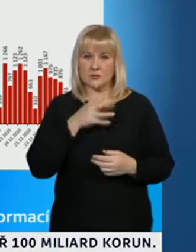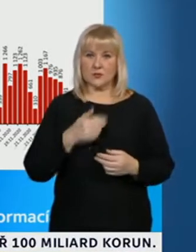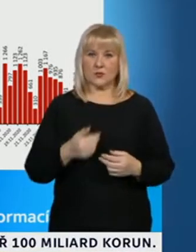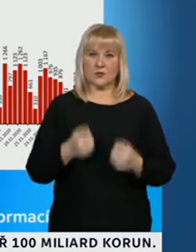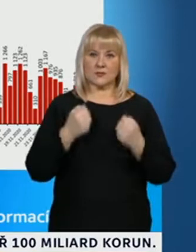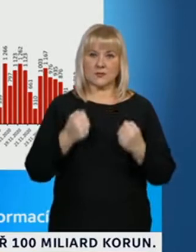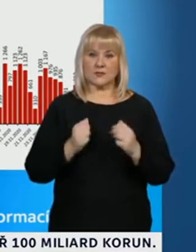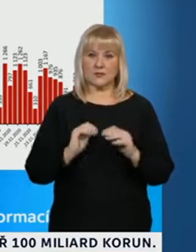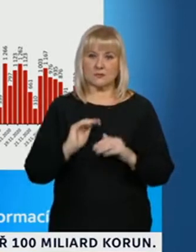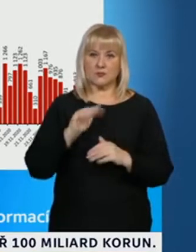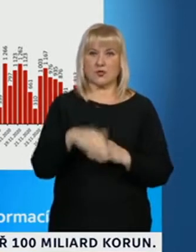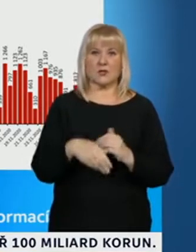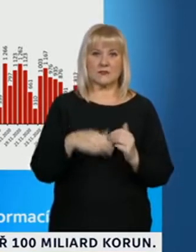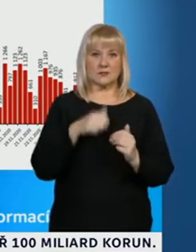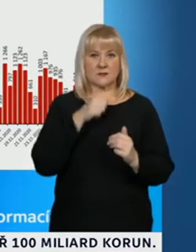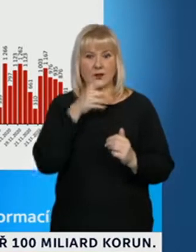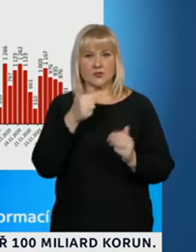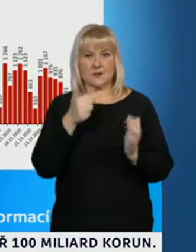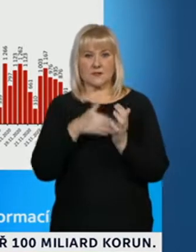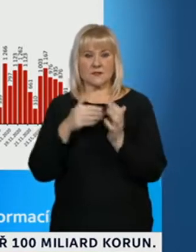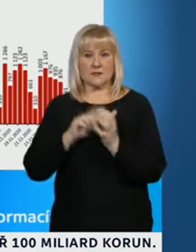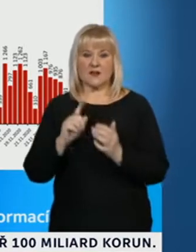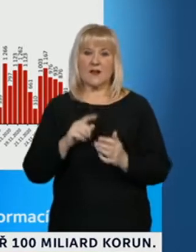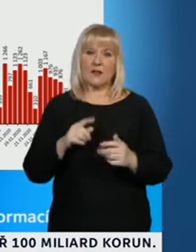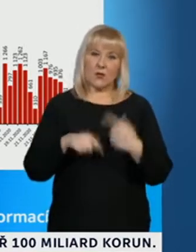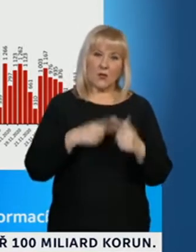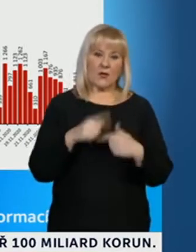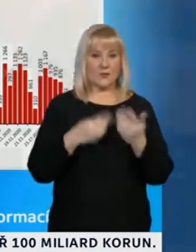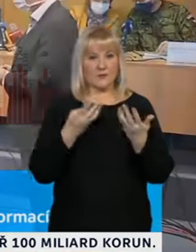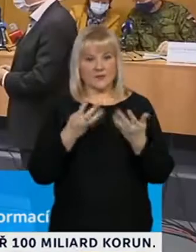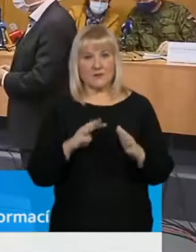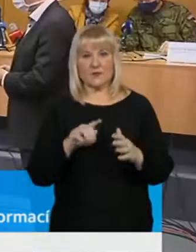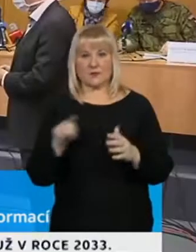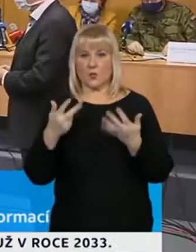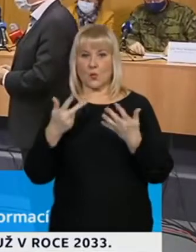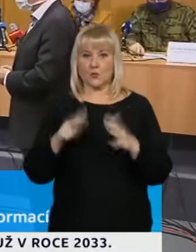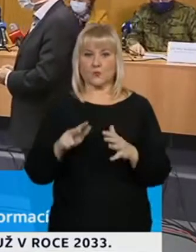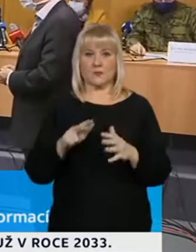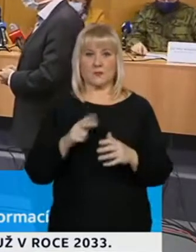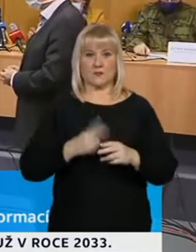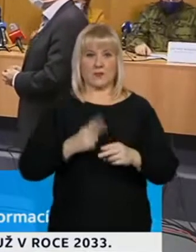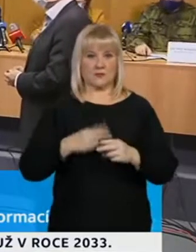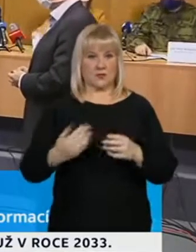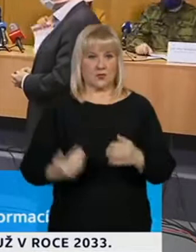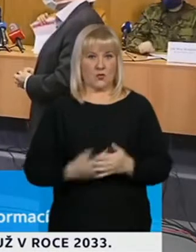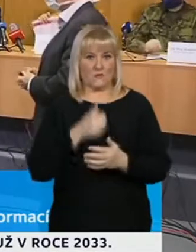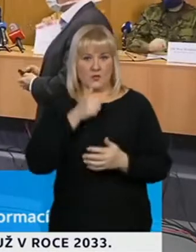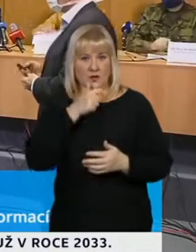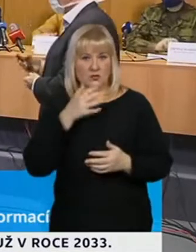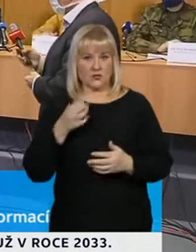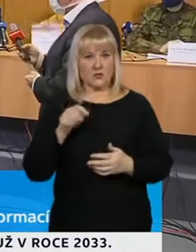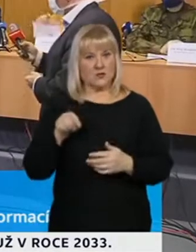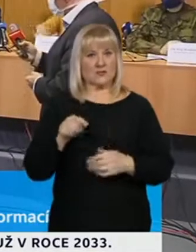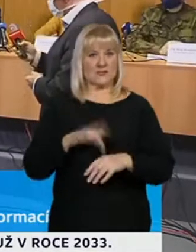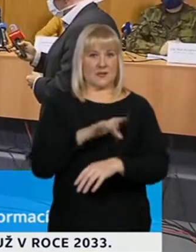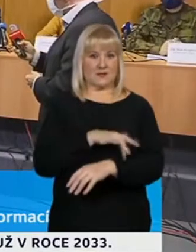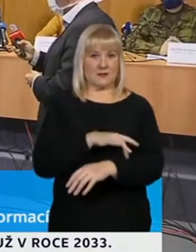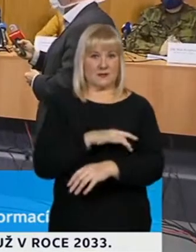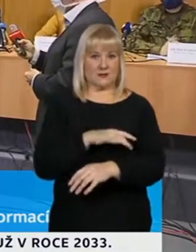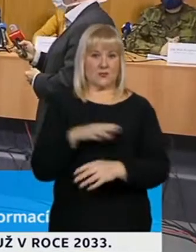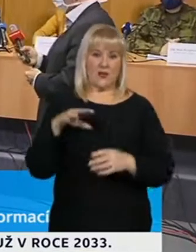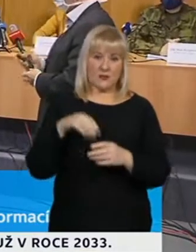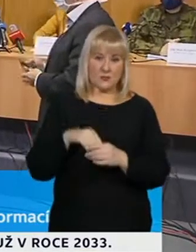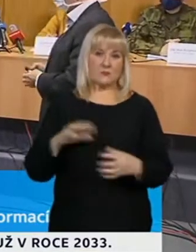nad 1 000 denně, tak jsou to čísla 900-800 nově nakažených pacientů v tomto seniorním věku se všemi